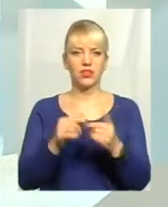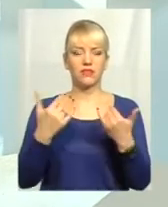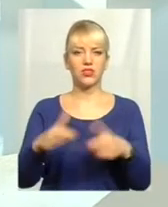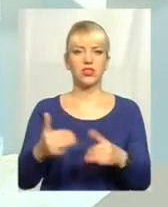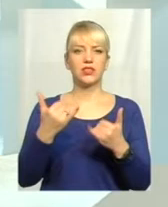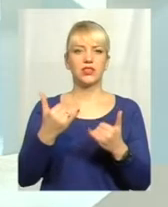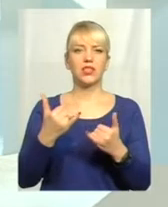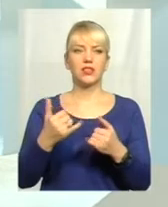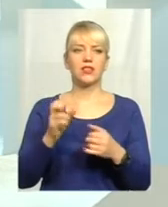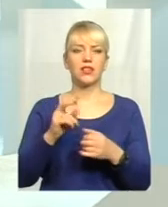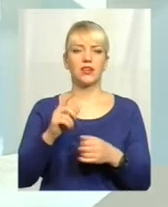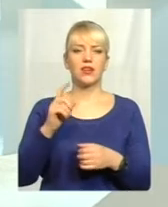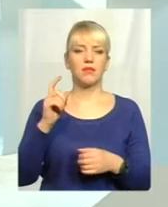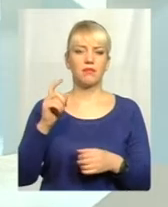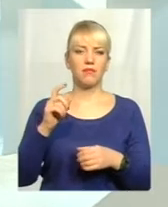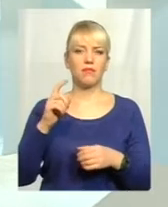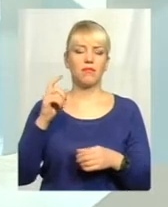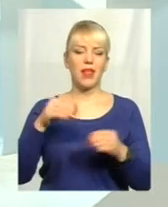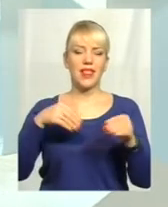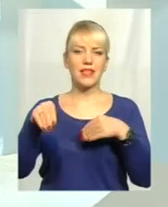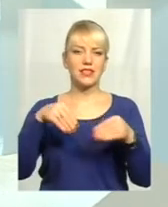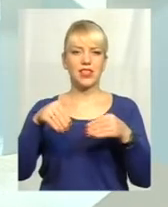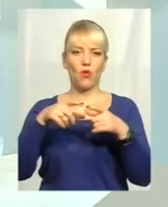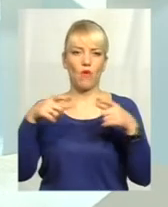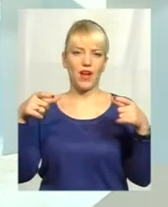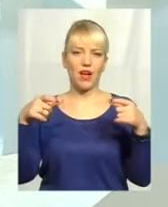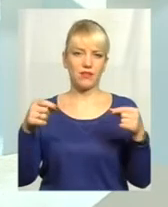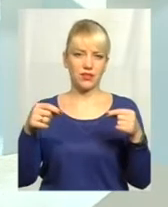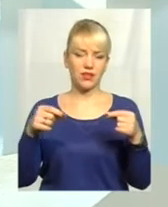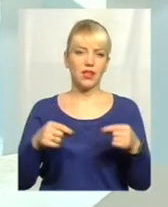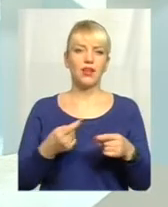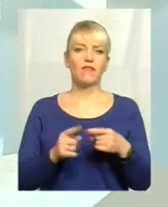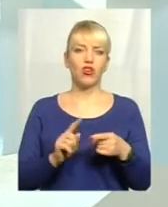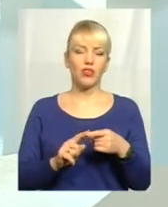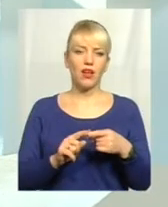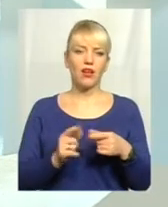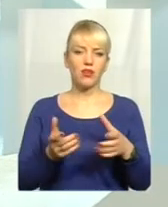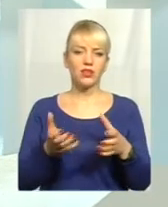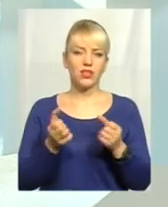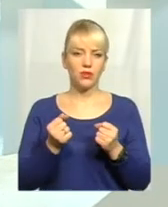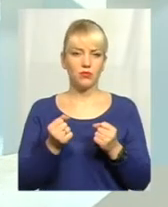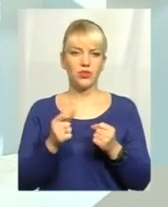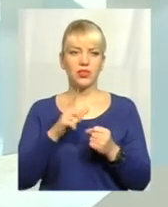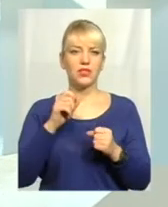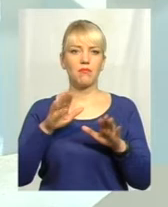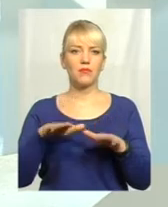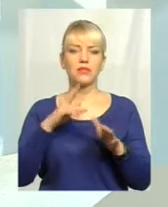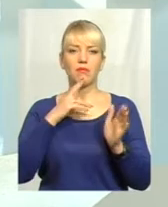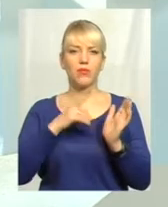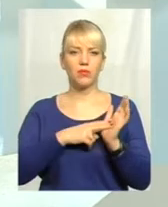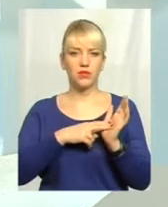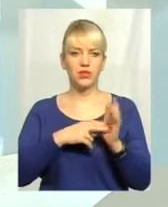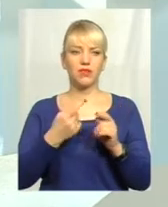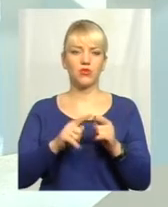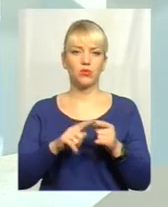пластикової картки, вона отримується якраз за місцем реєстрації. Тобто, в